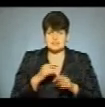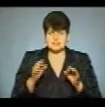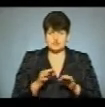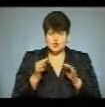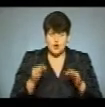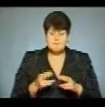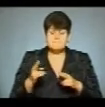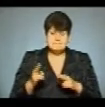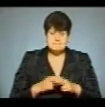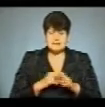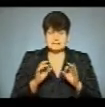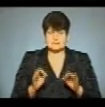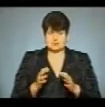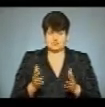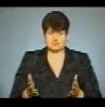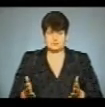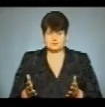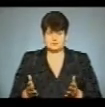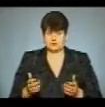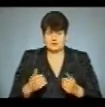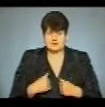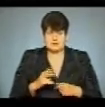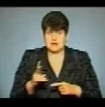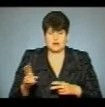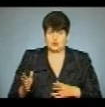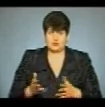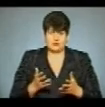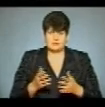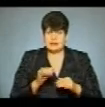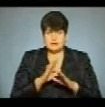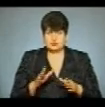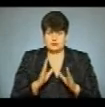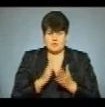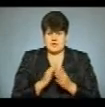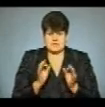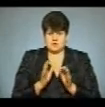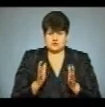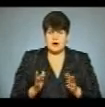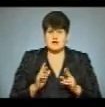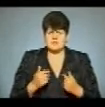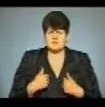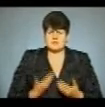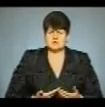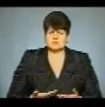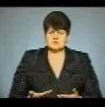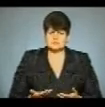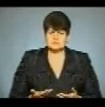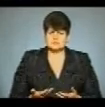Дійсно, без нічого. І тоді ми ніхто. Ми ж не будемо мати нічого. А як ми маємо вижити?